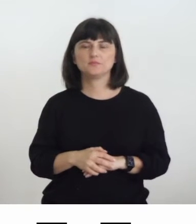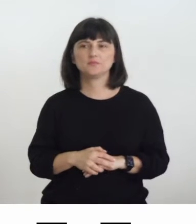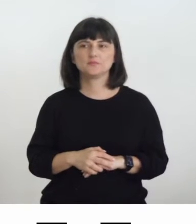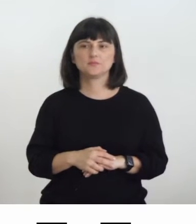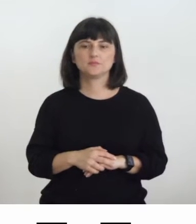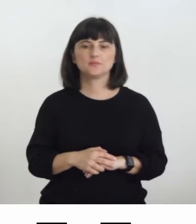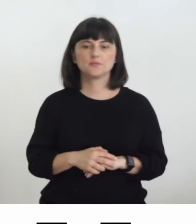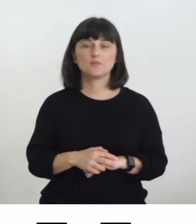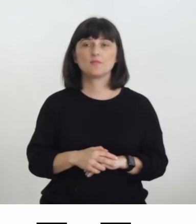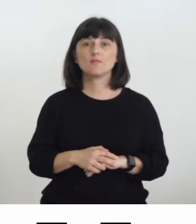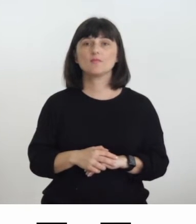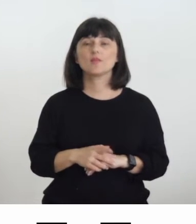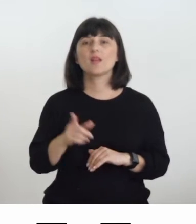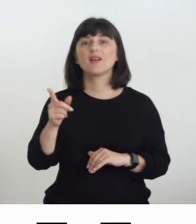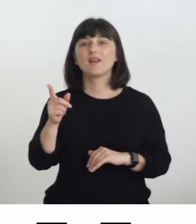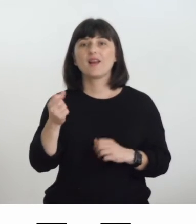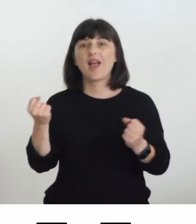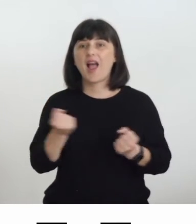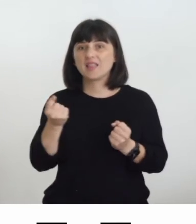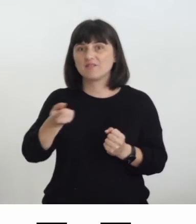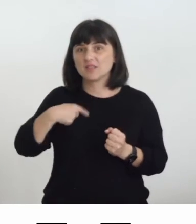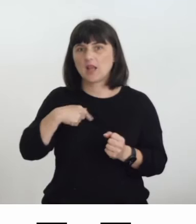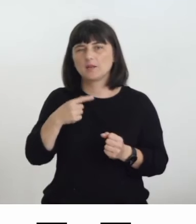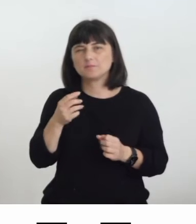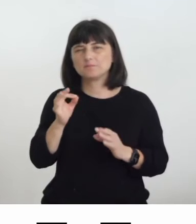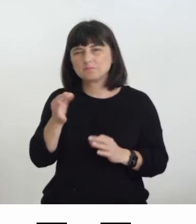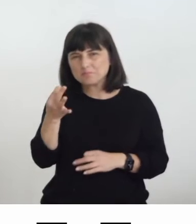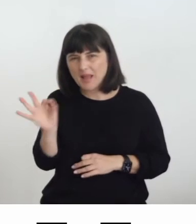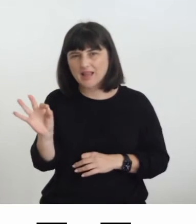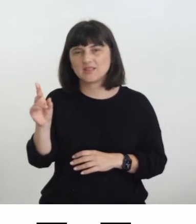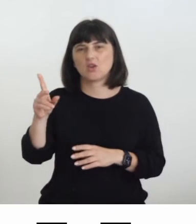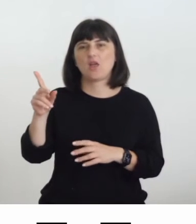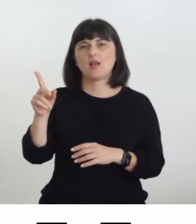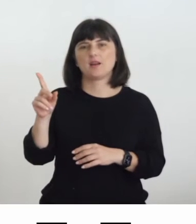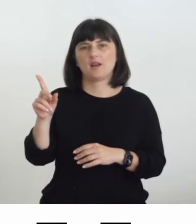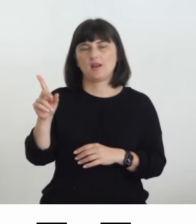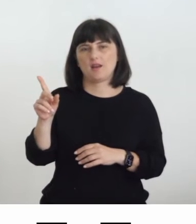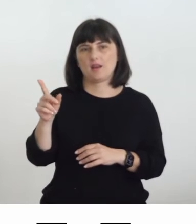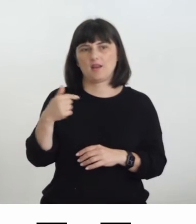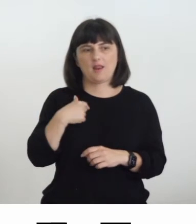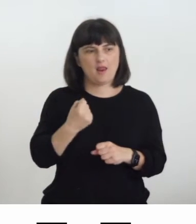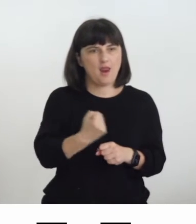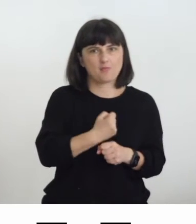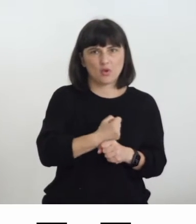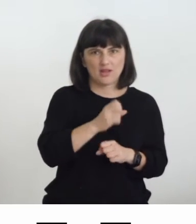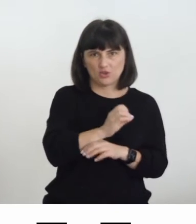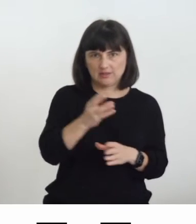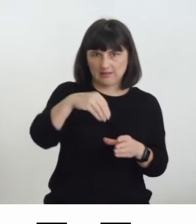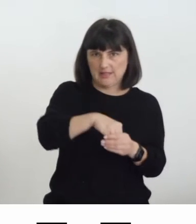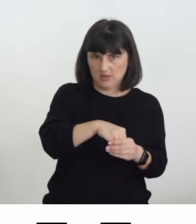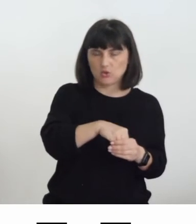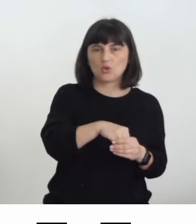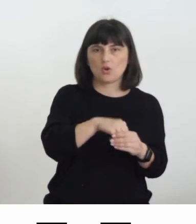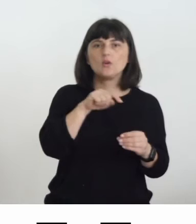un'attività specifica che stiamo facendo all'interno del nostro laboratorio didattico è